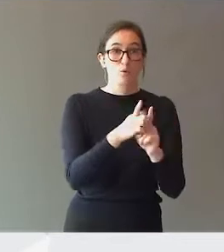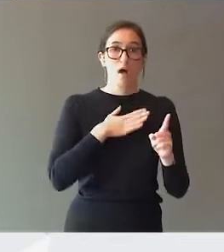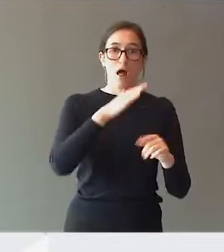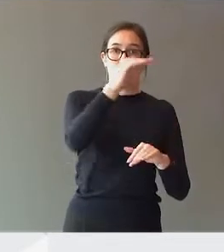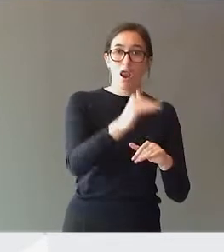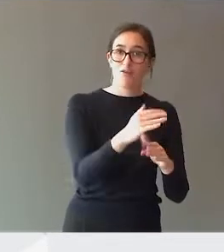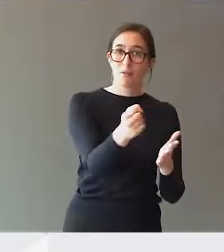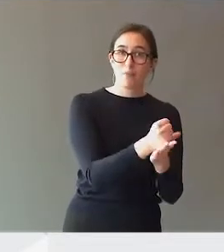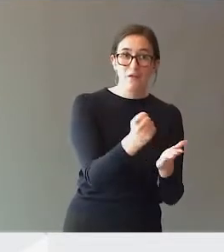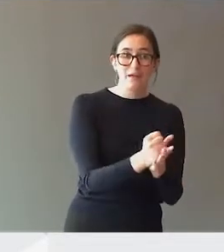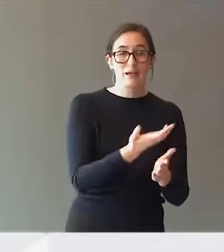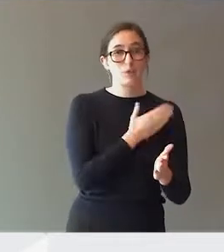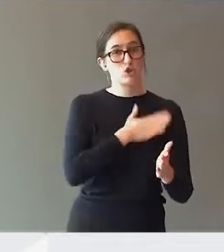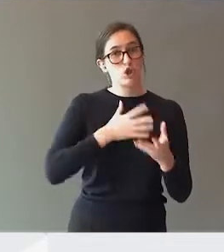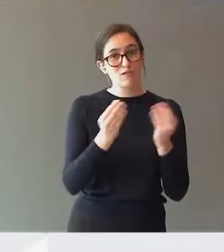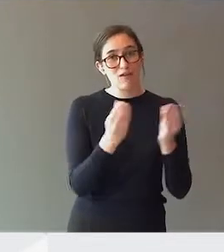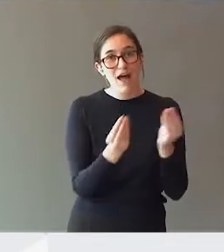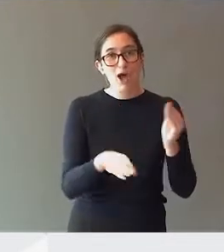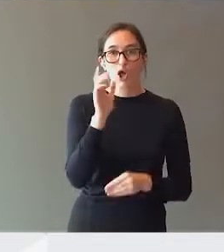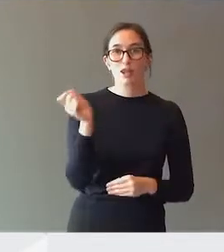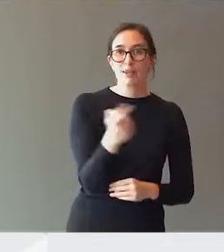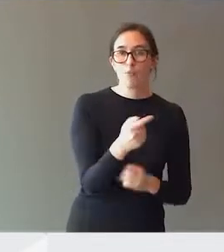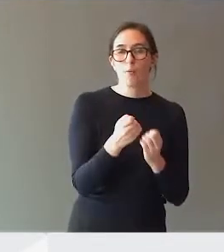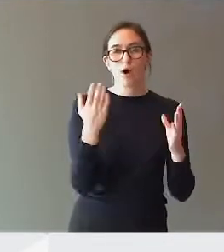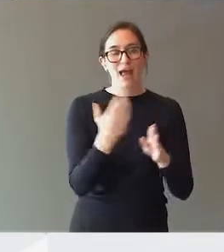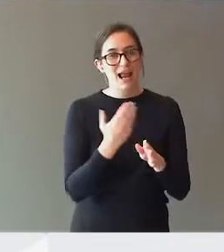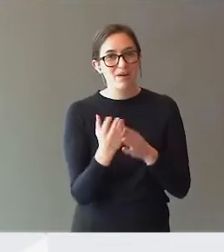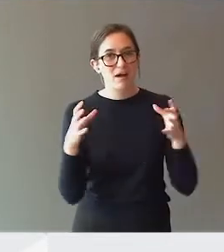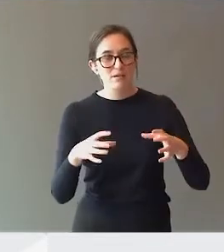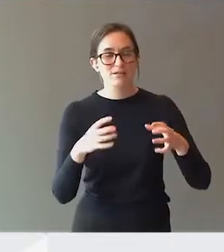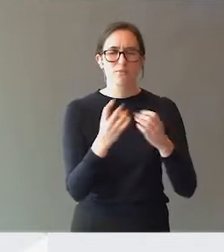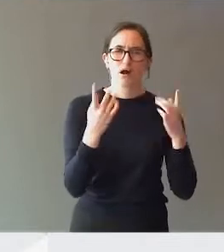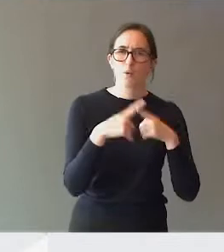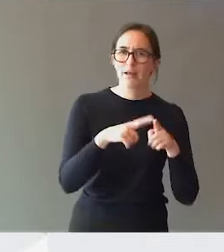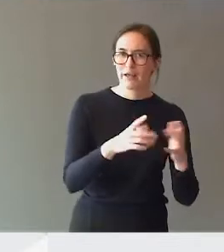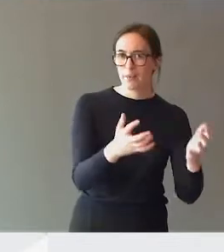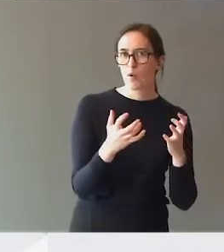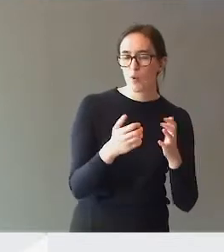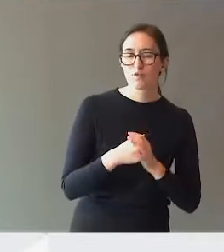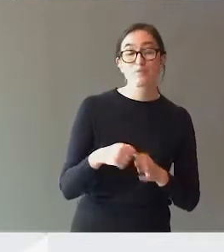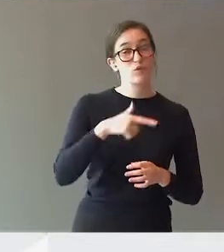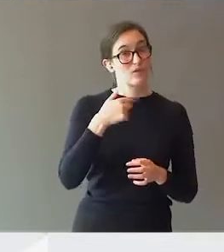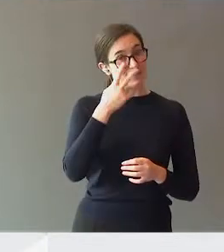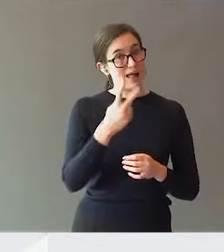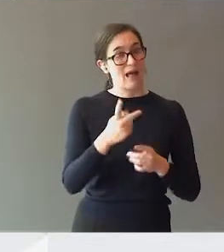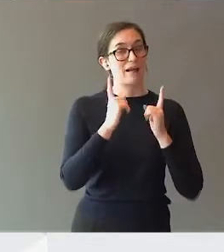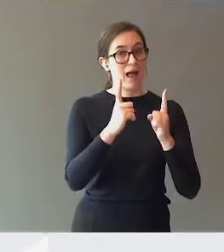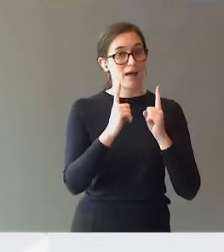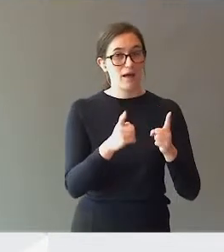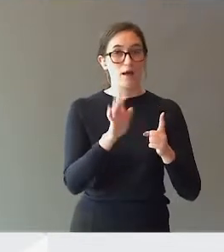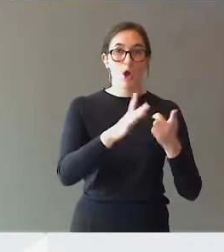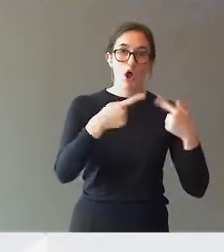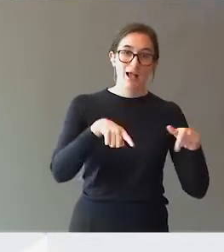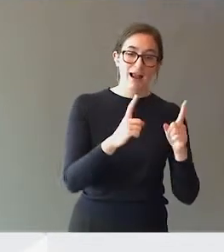det er høyt tempo, det er mange elever i klassen, og det er mange ulike behov. Så det vi ser er jo at læreren og